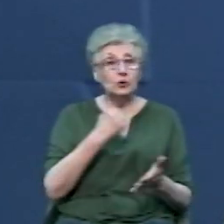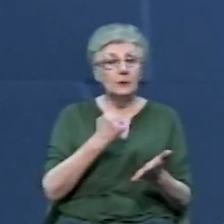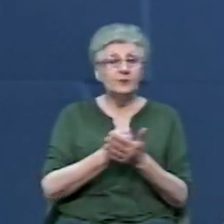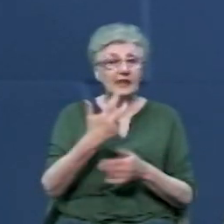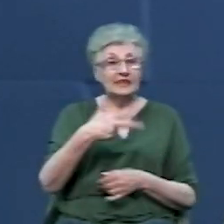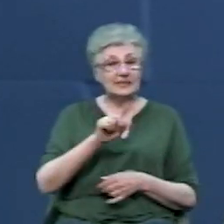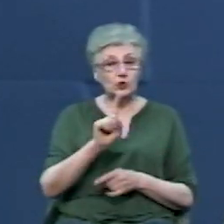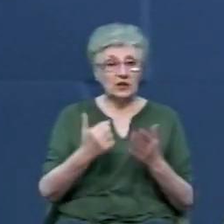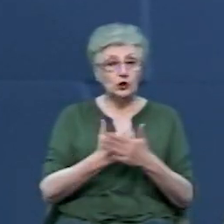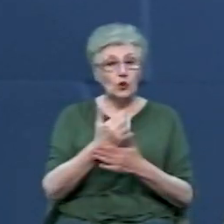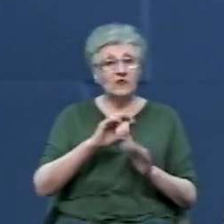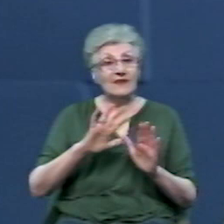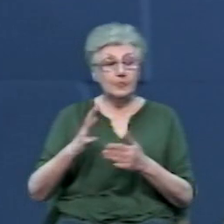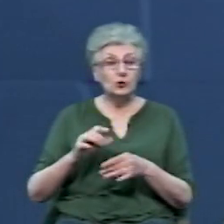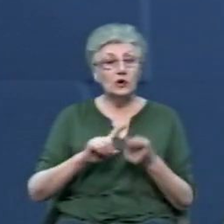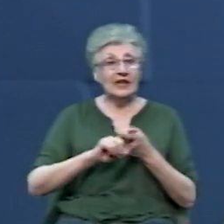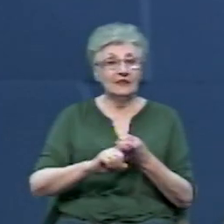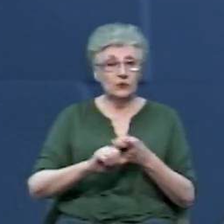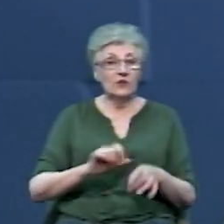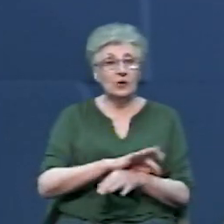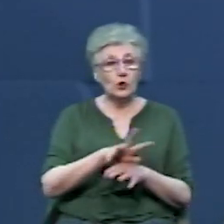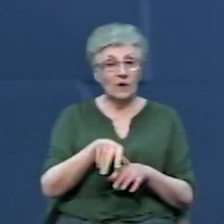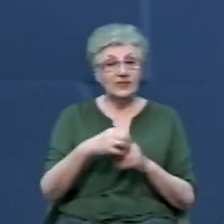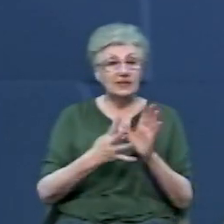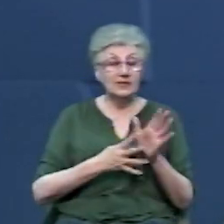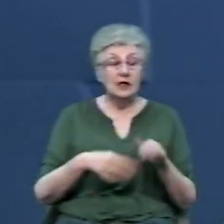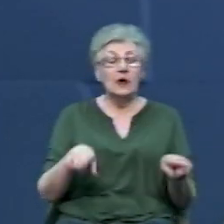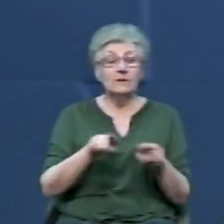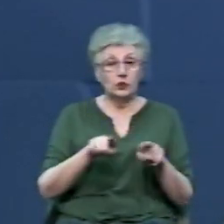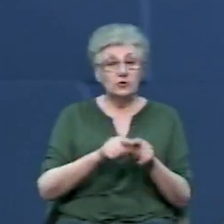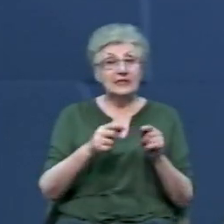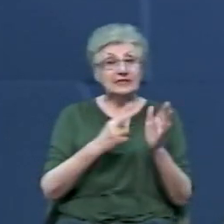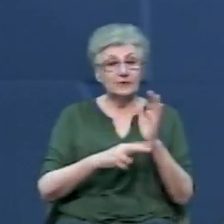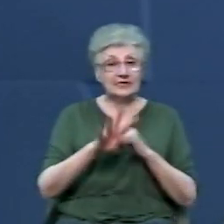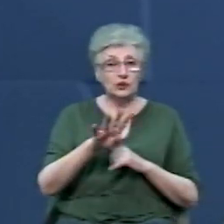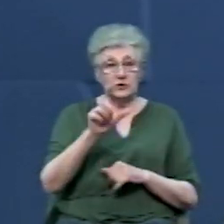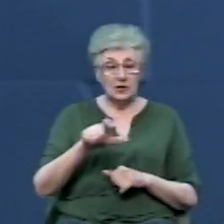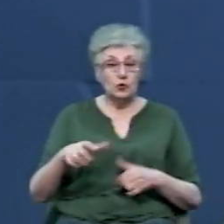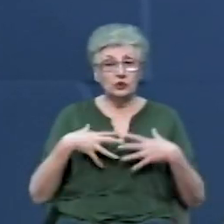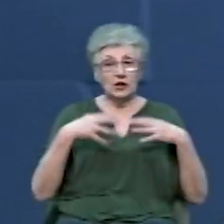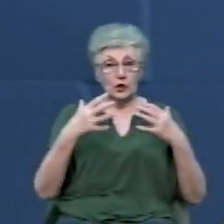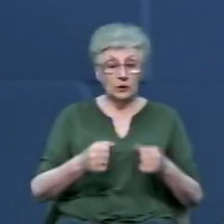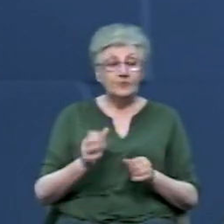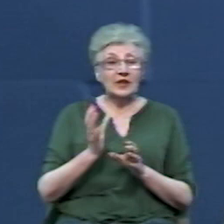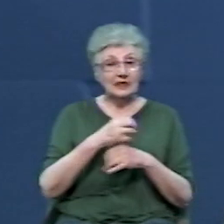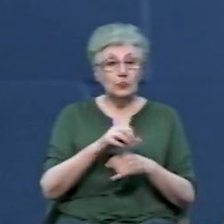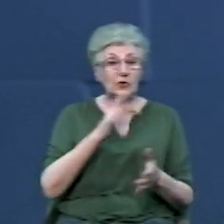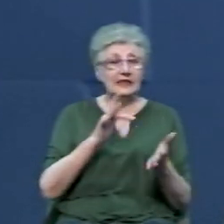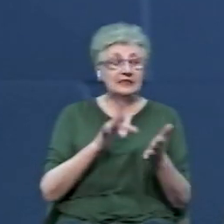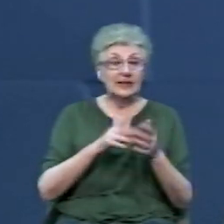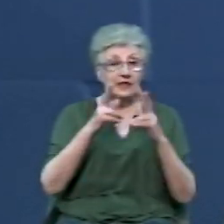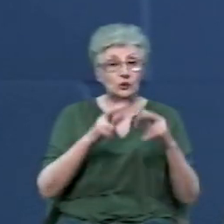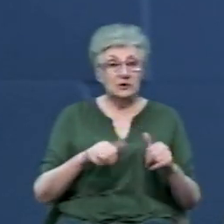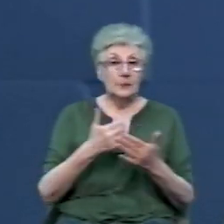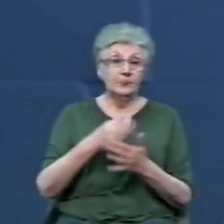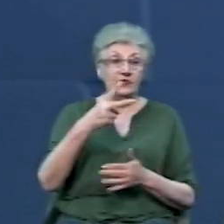новий випадок інфікування COVID-19. Водночас 74 людини одужали. Лабораторний центр дослідив майже 250